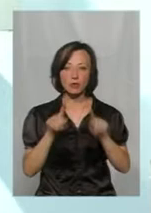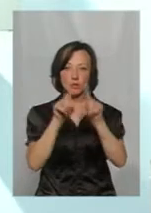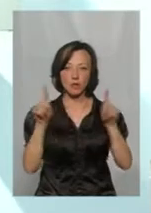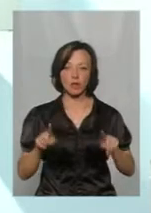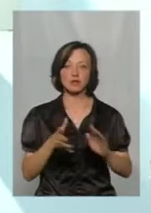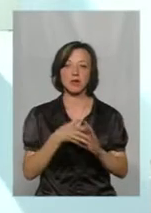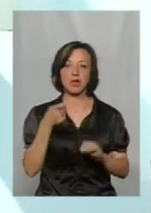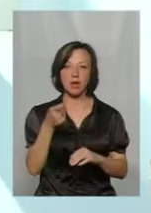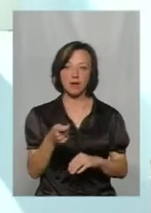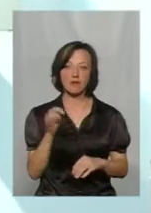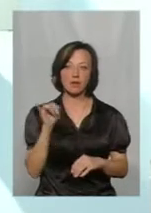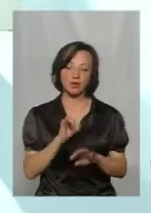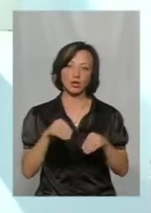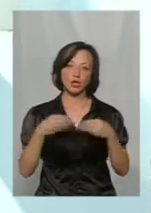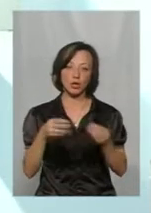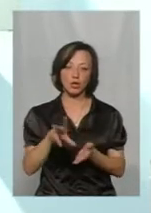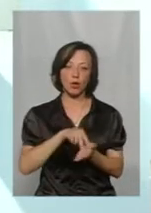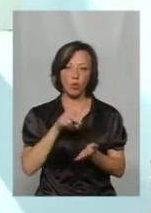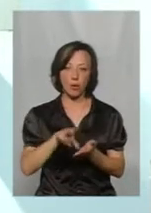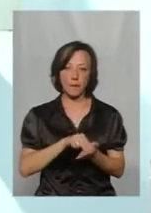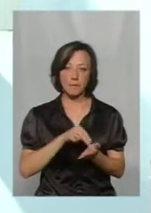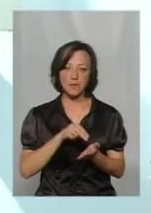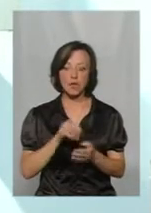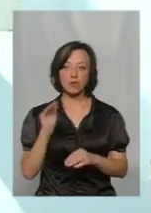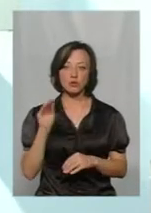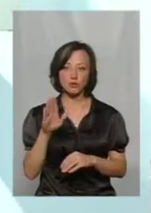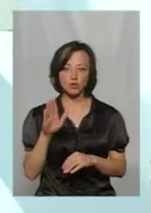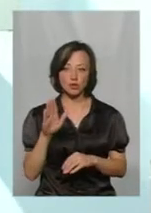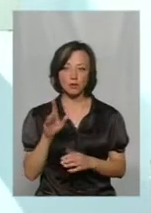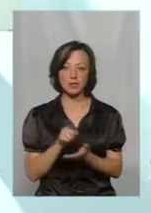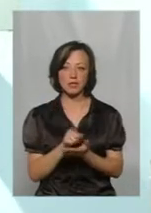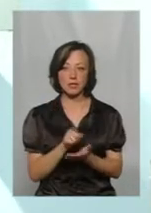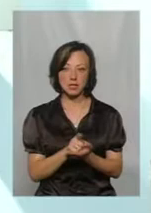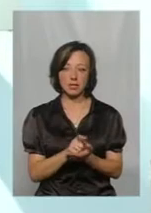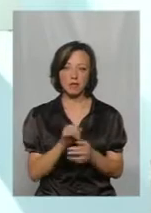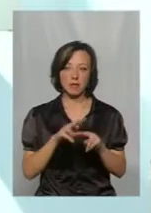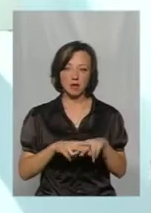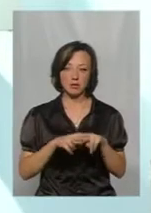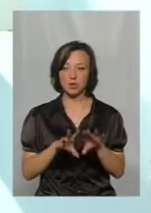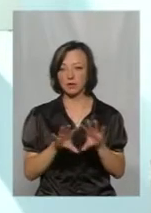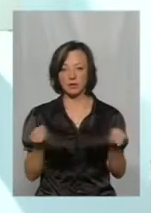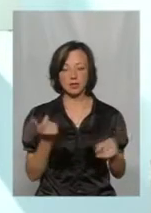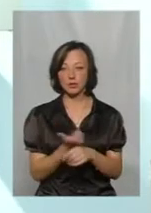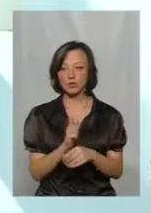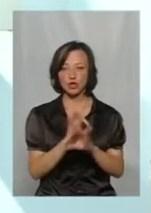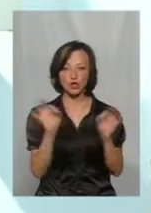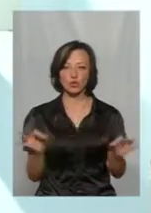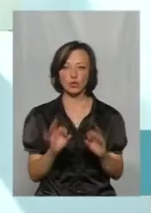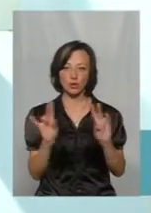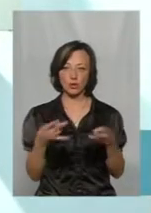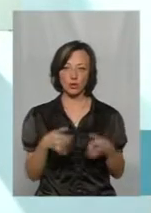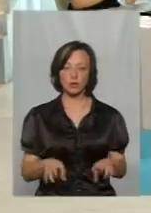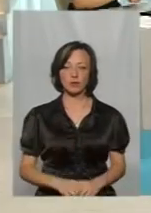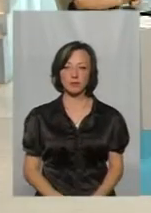заяви і надавши копію посвідчення пенсійного і паспорта, і все, і більше нічого не потрібно.